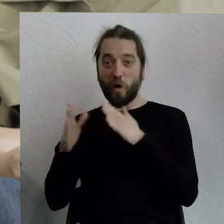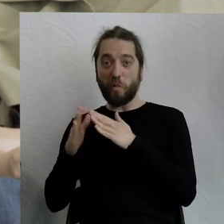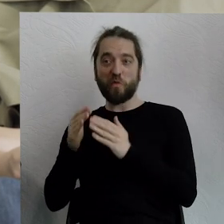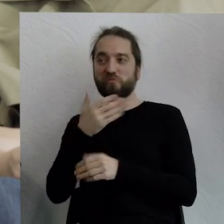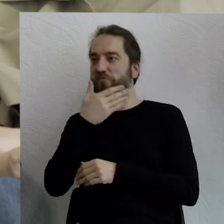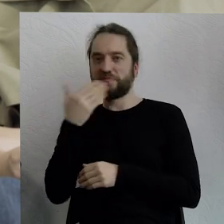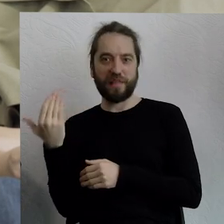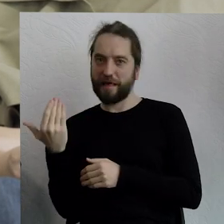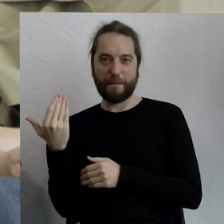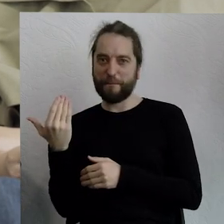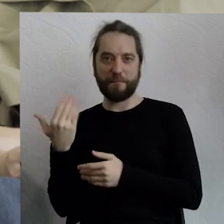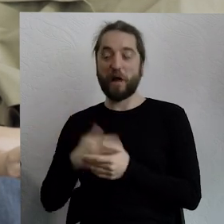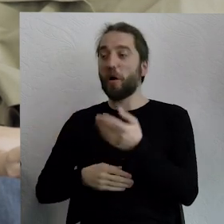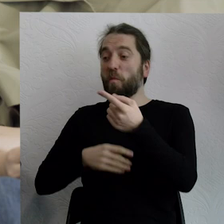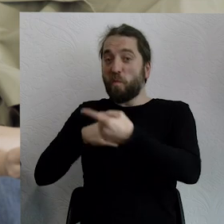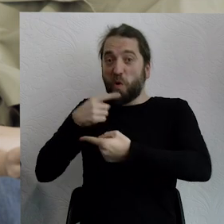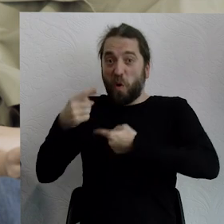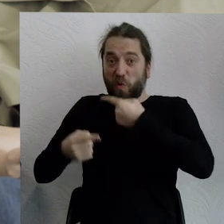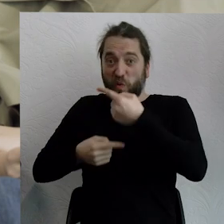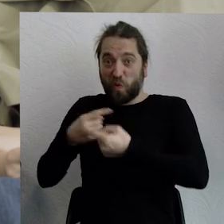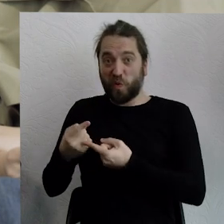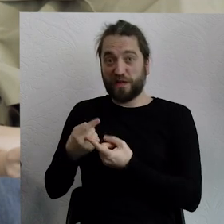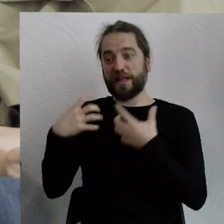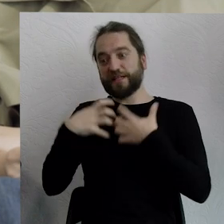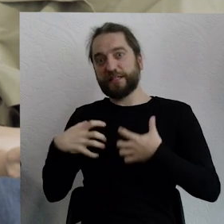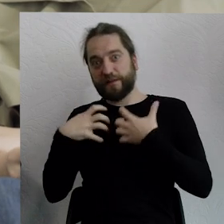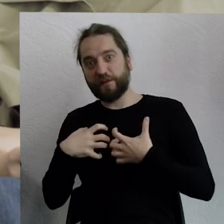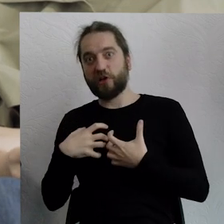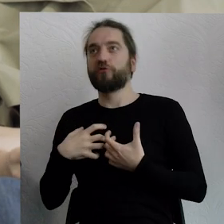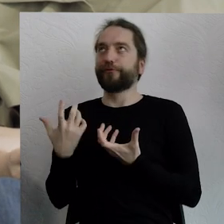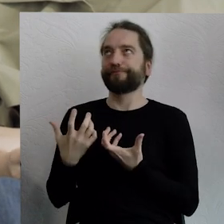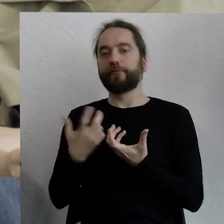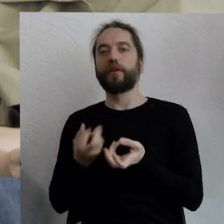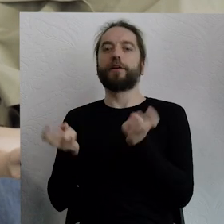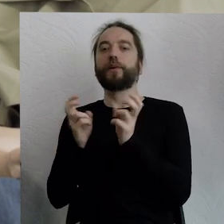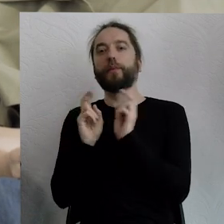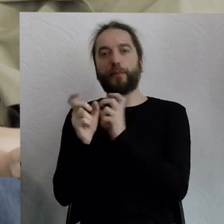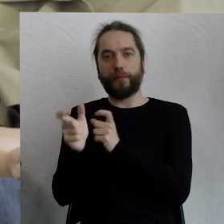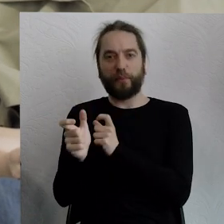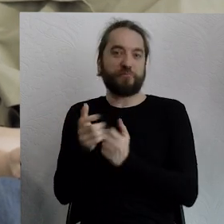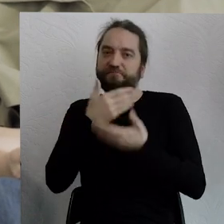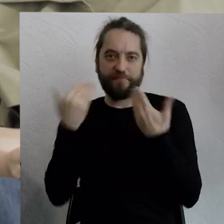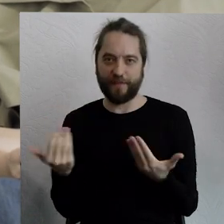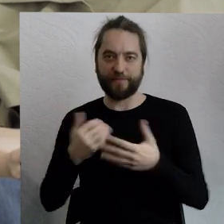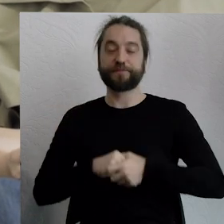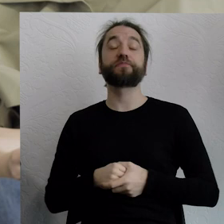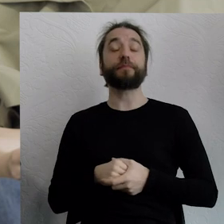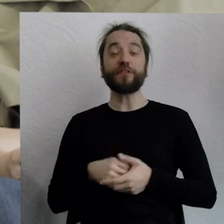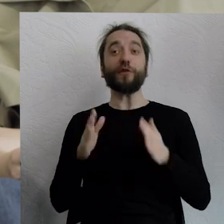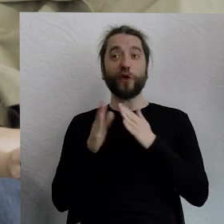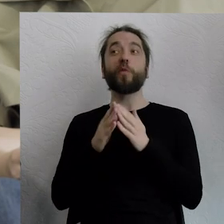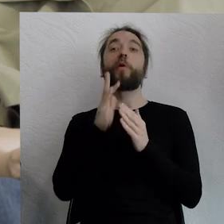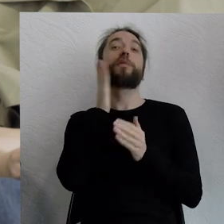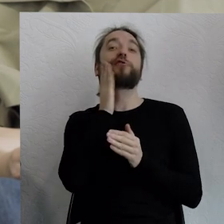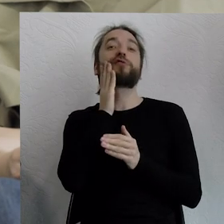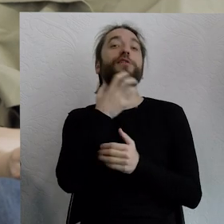hodowli, które je produkowały dla nas. Jedyne zwierzęta, które mieszkają z nami w domu i